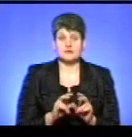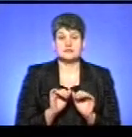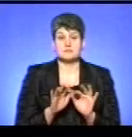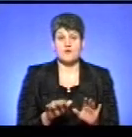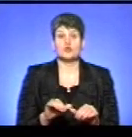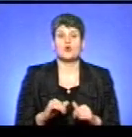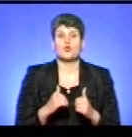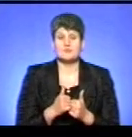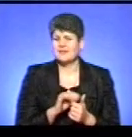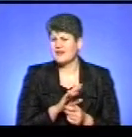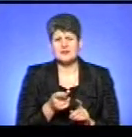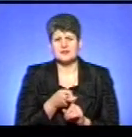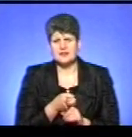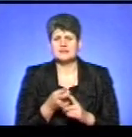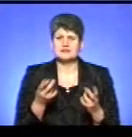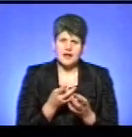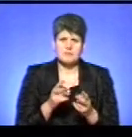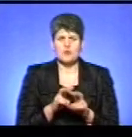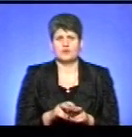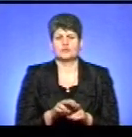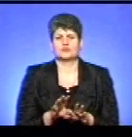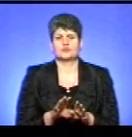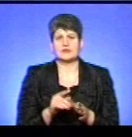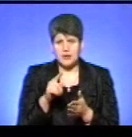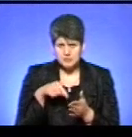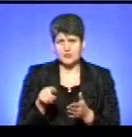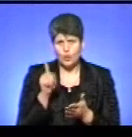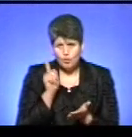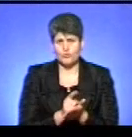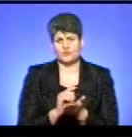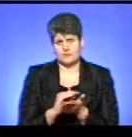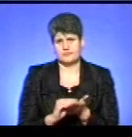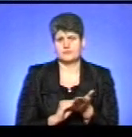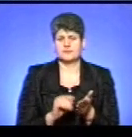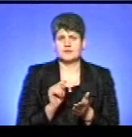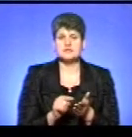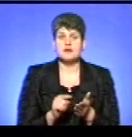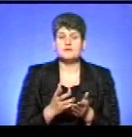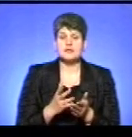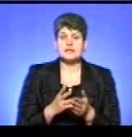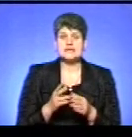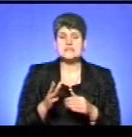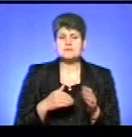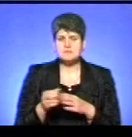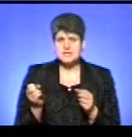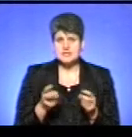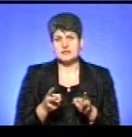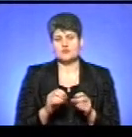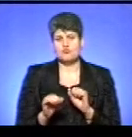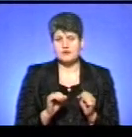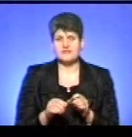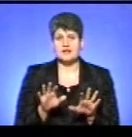комісію. Незалежно, чи потребує справа розгляду, я би цей пункт зазначав обов'язково. І ми на цій літак спеціалістів управління, місцеве управління,